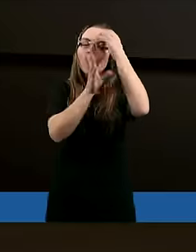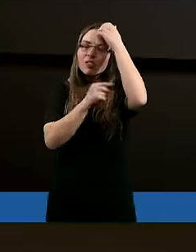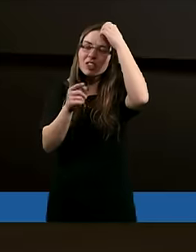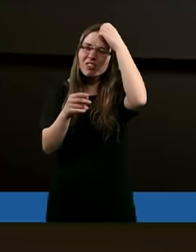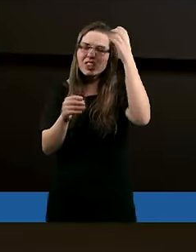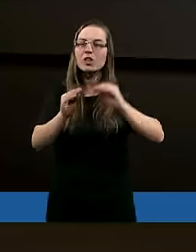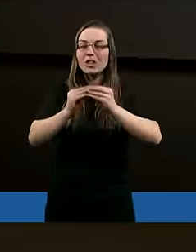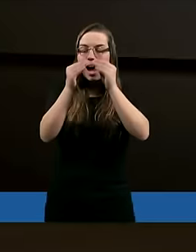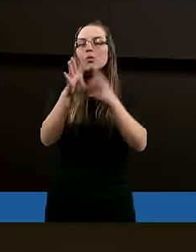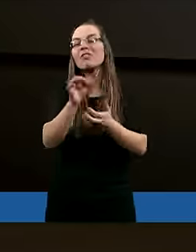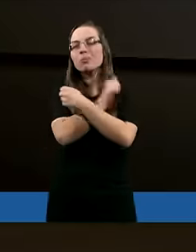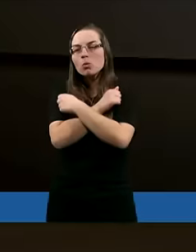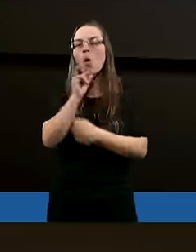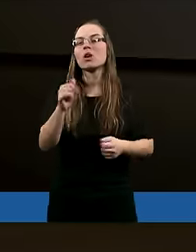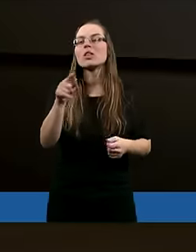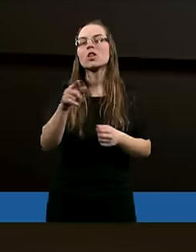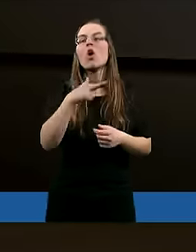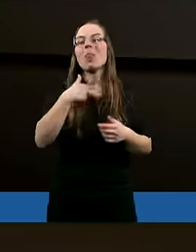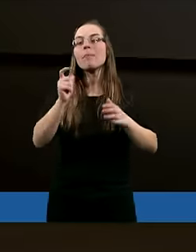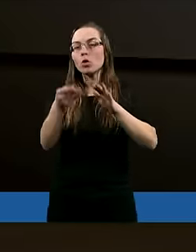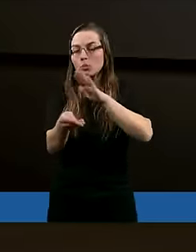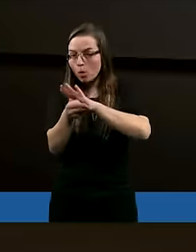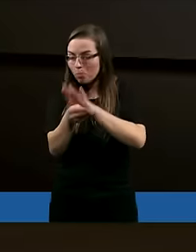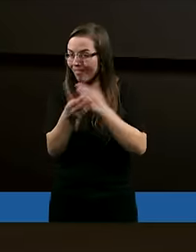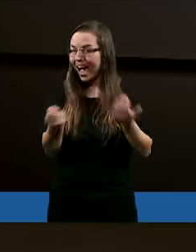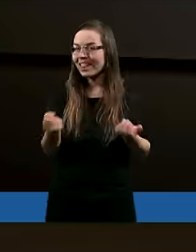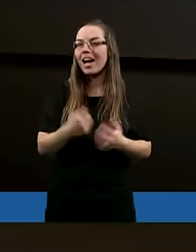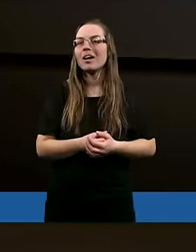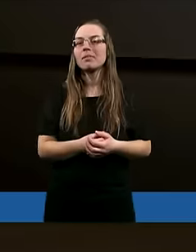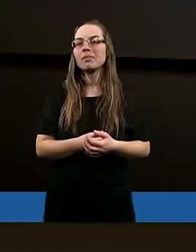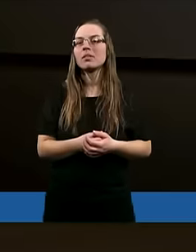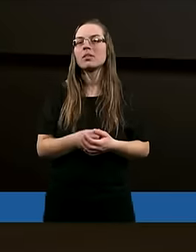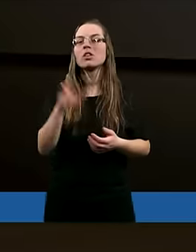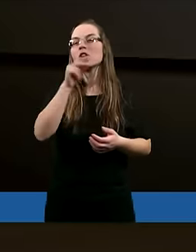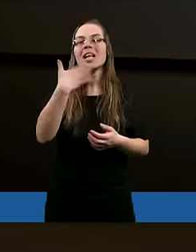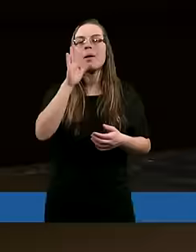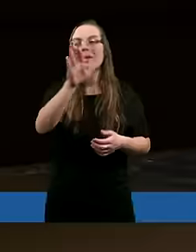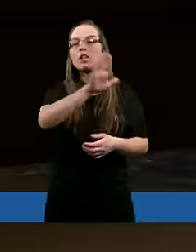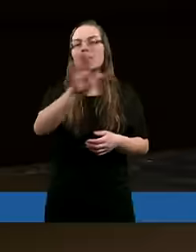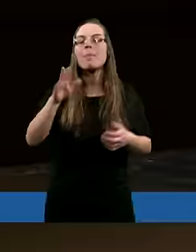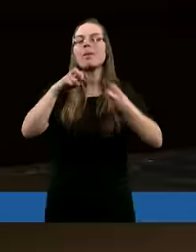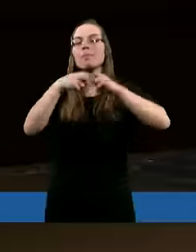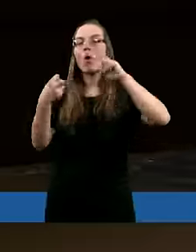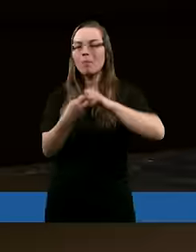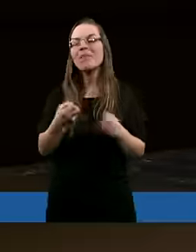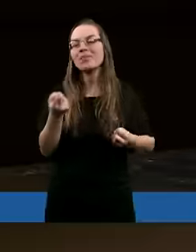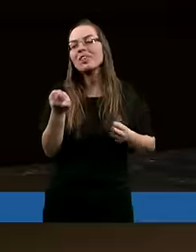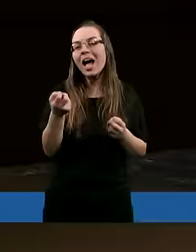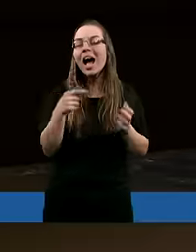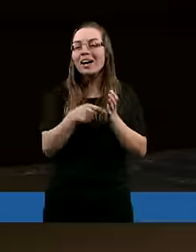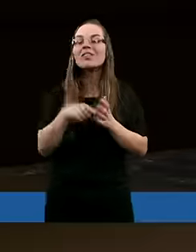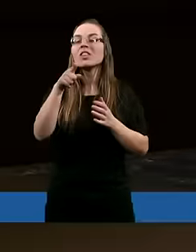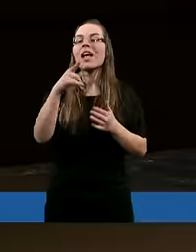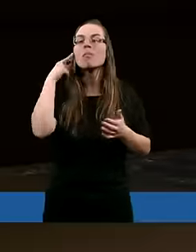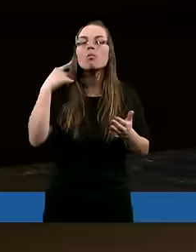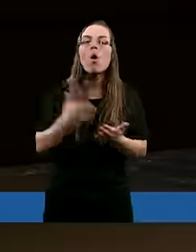trwacie w miłości. Czy to nam coś podpowiada? To chyba nie będziecie mieć problemów później, tak? Nie, to jest to